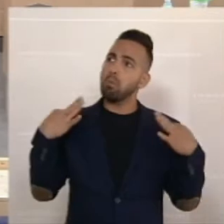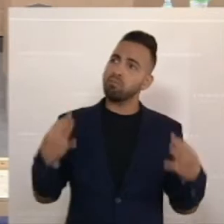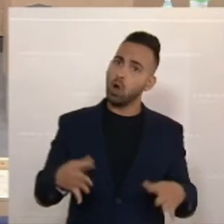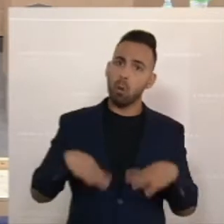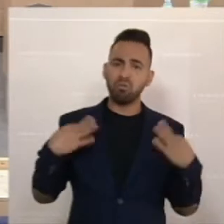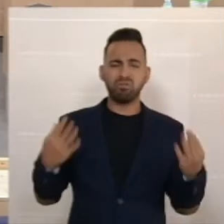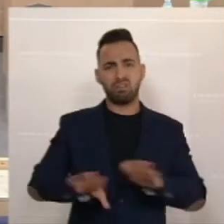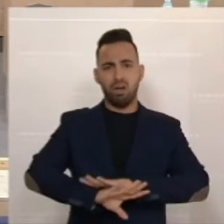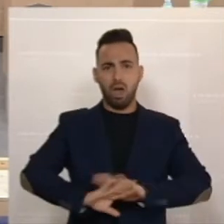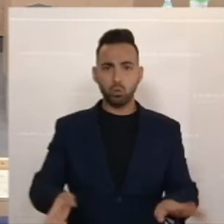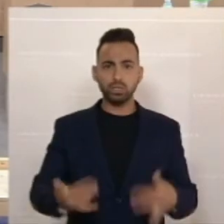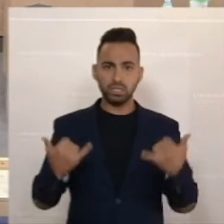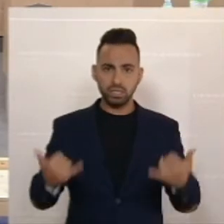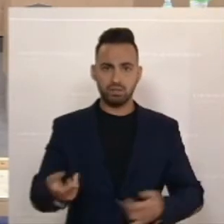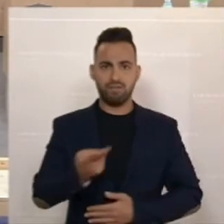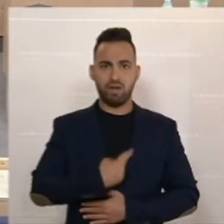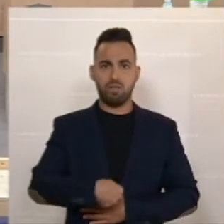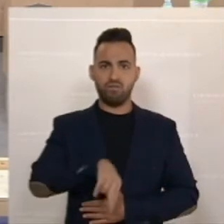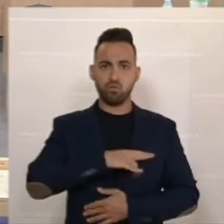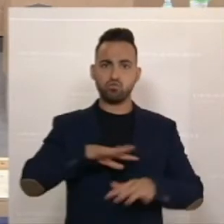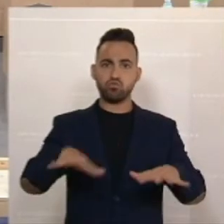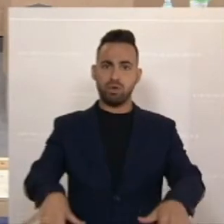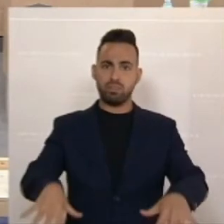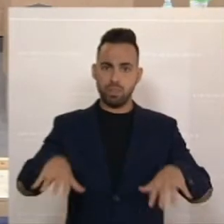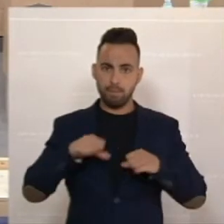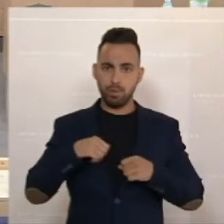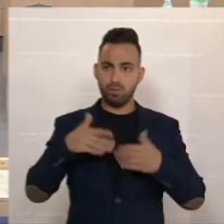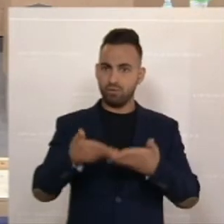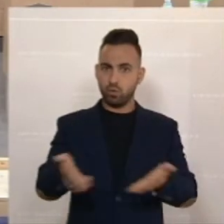übernehmen Sie Verantwortung für Österreich.